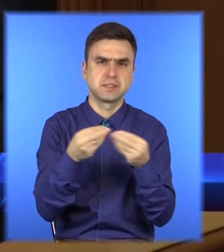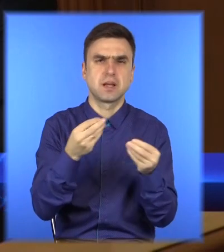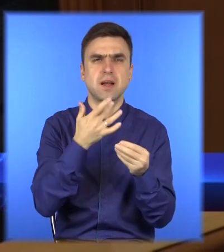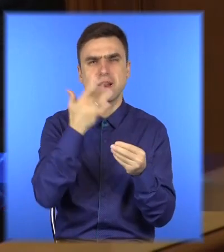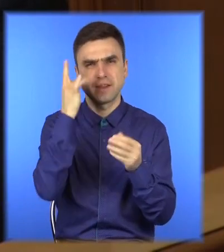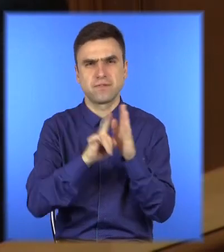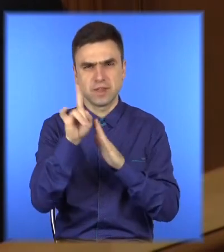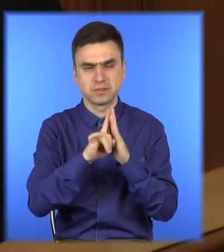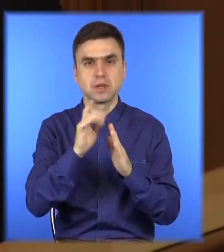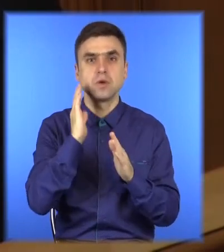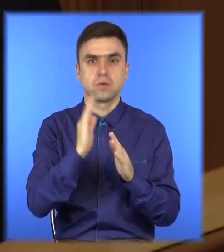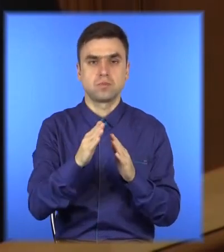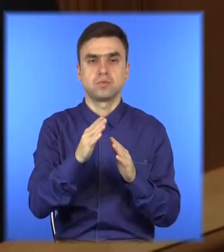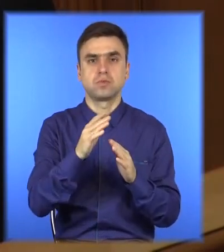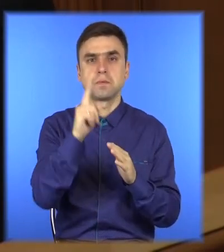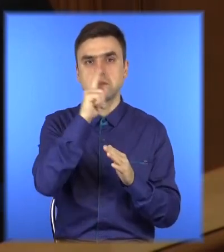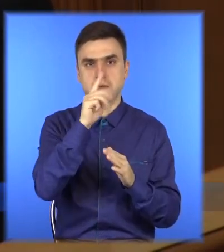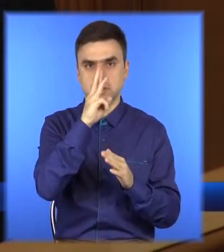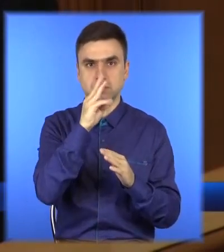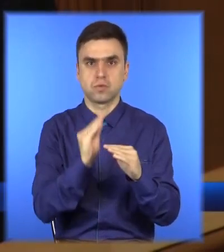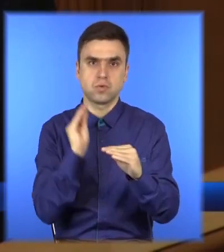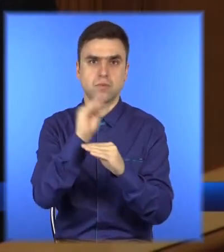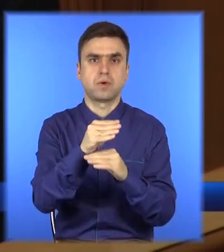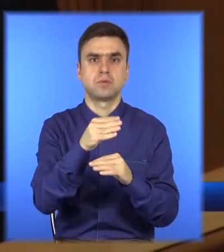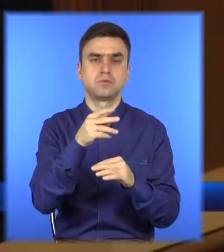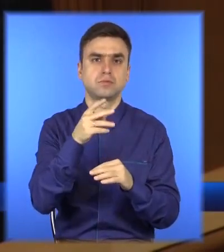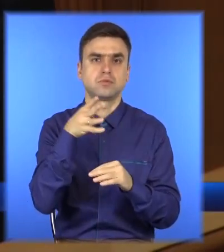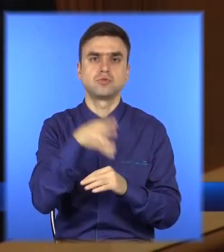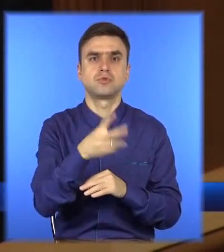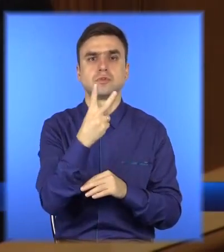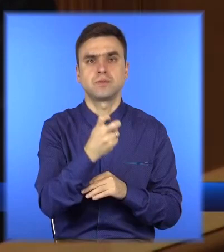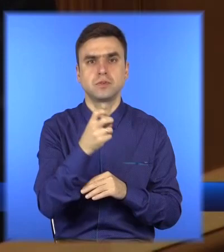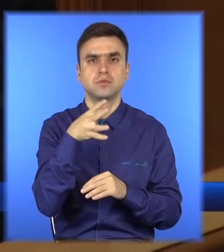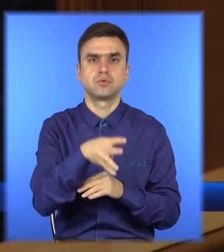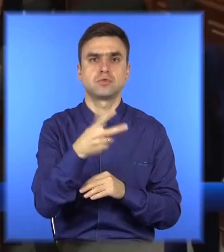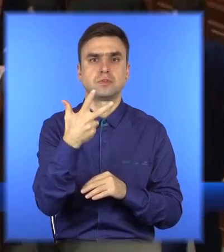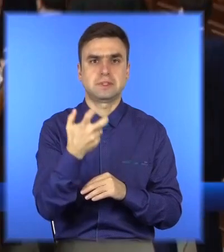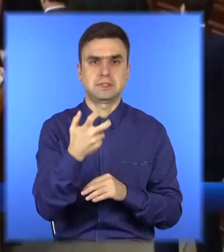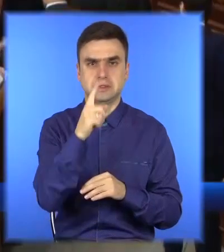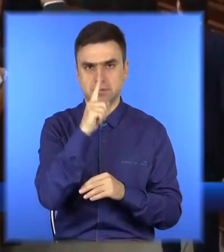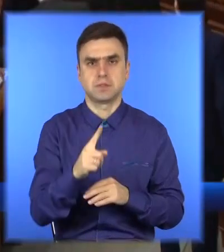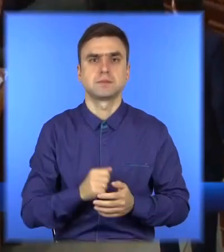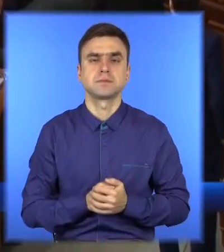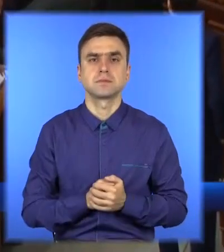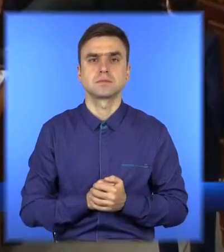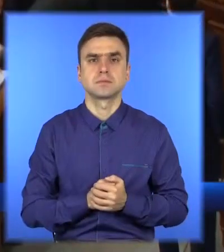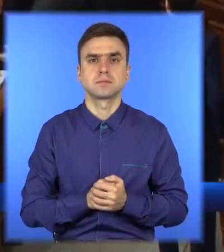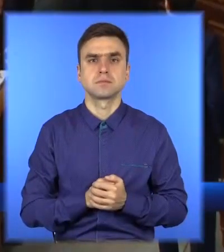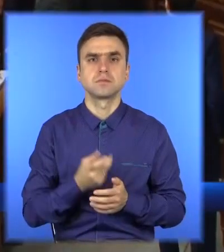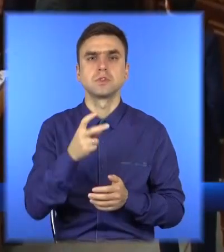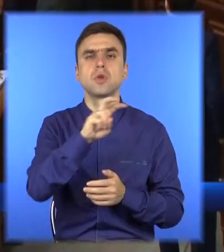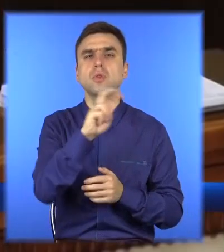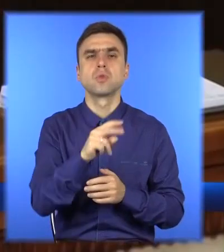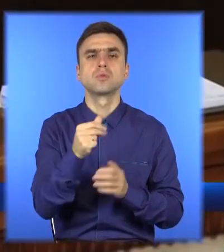мінімальну зарплату на рівні 4200-4300 гривень на місяць. Курс долара в новому бюджеті